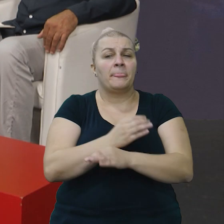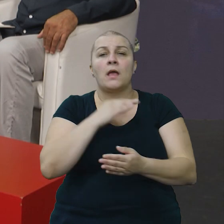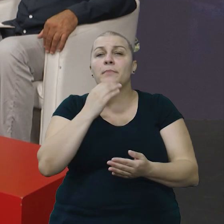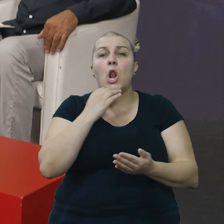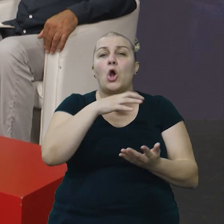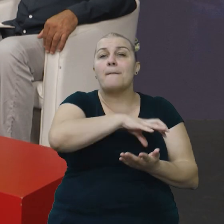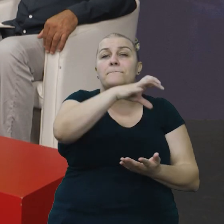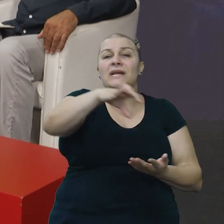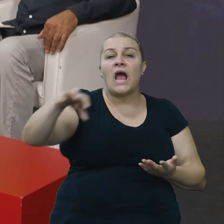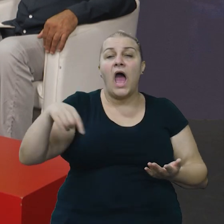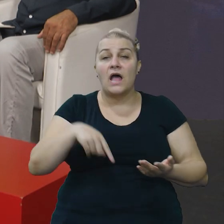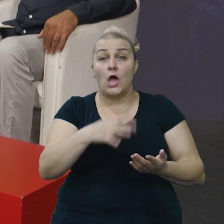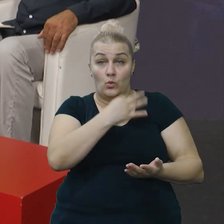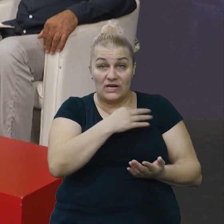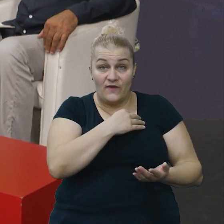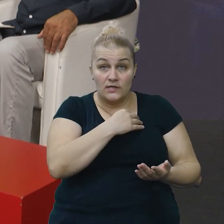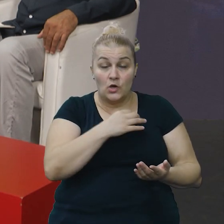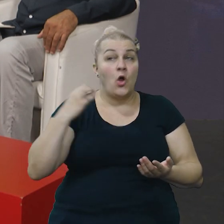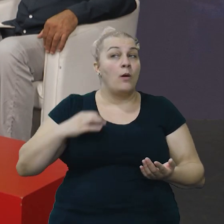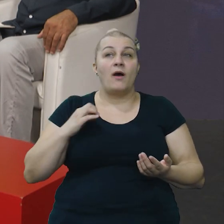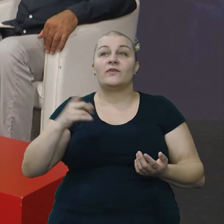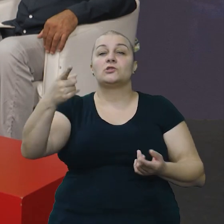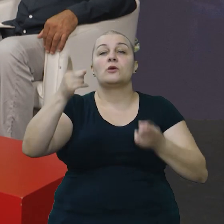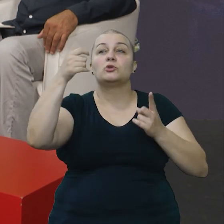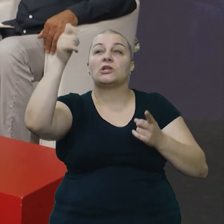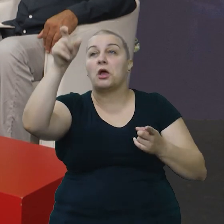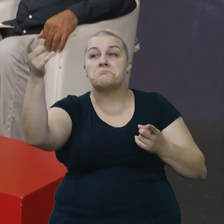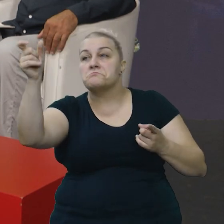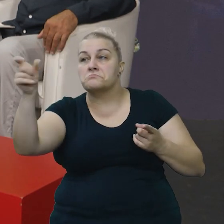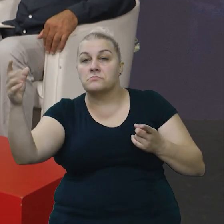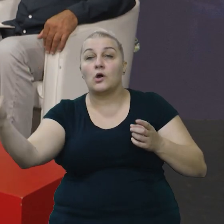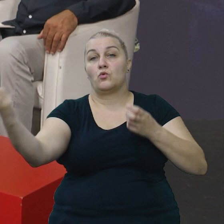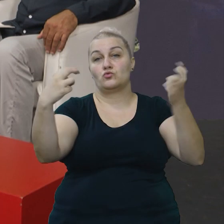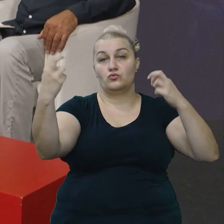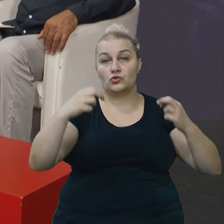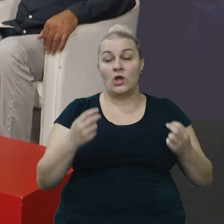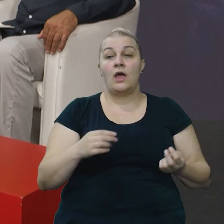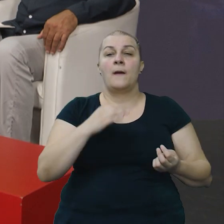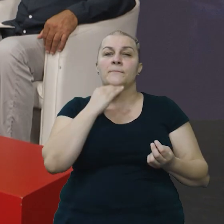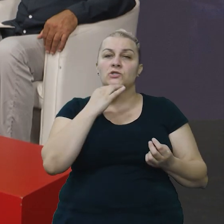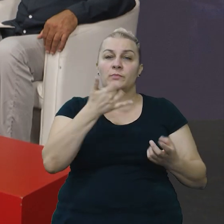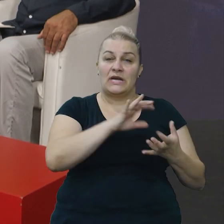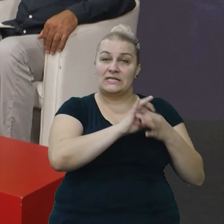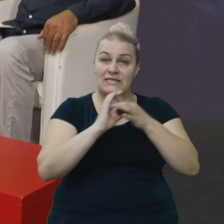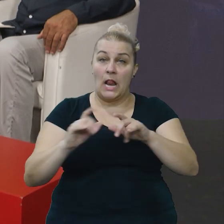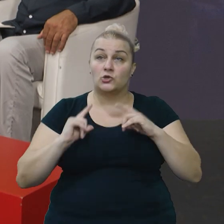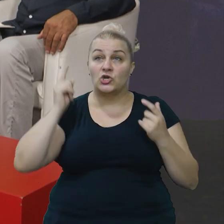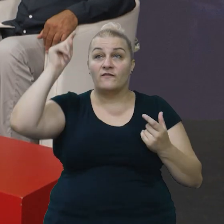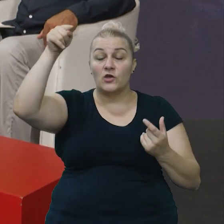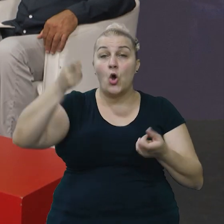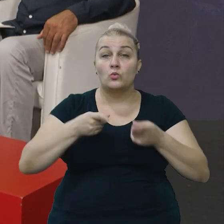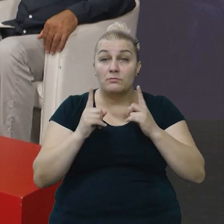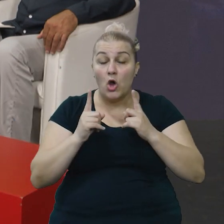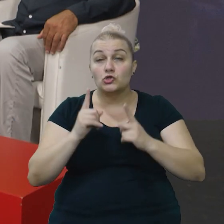u našoj lijepoj Hrvatskoj da nije bio imoćani. Pa bio on stalni stanovnik imotskoga